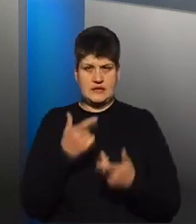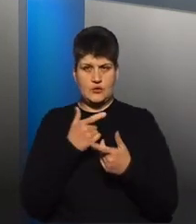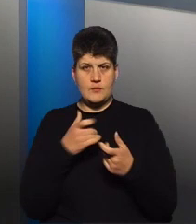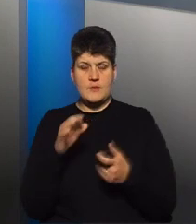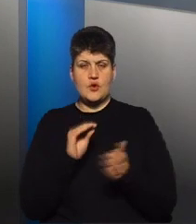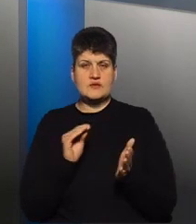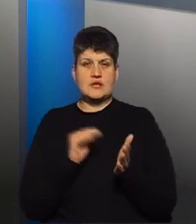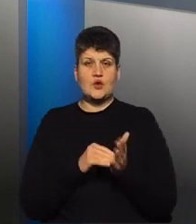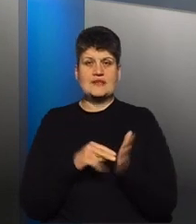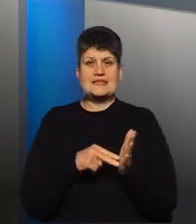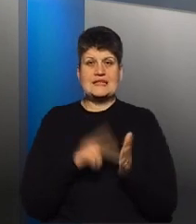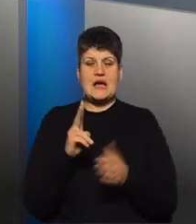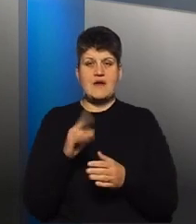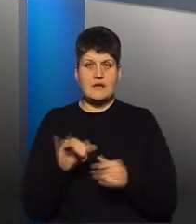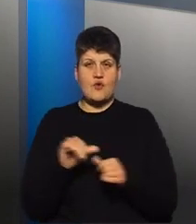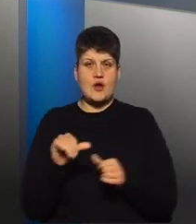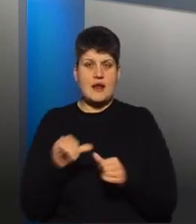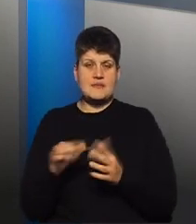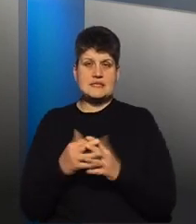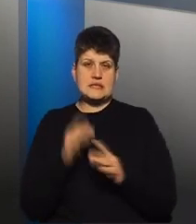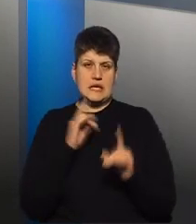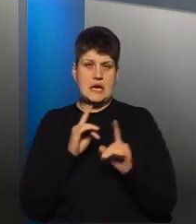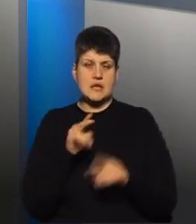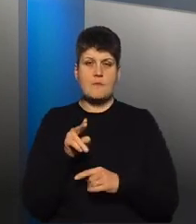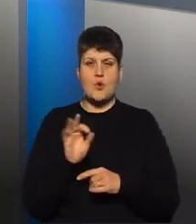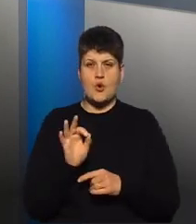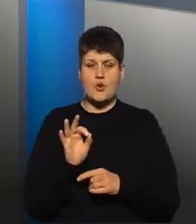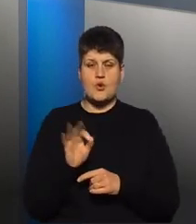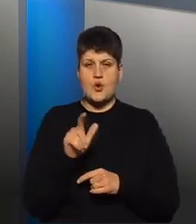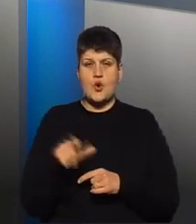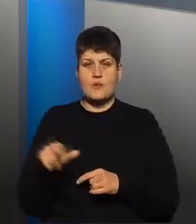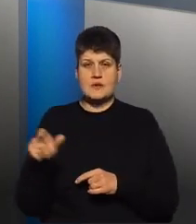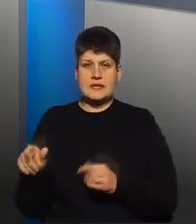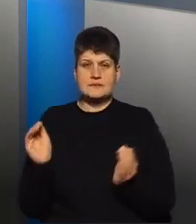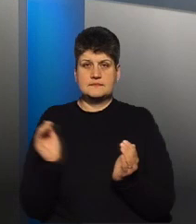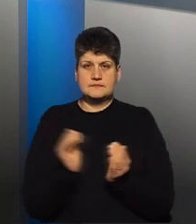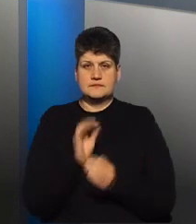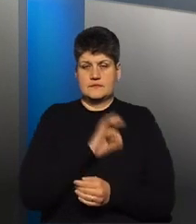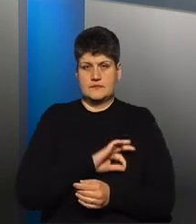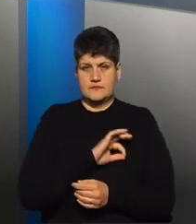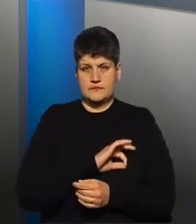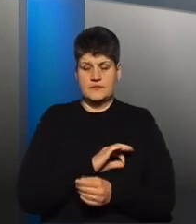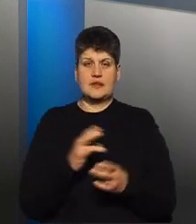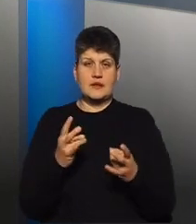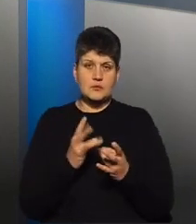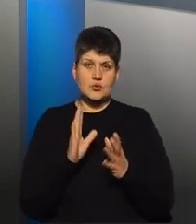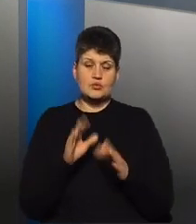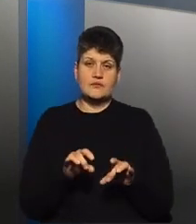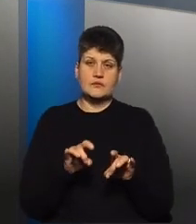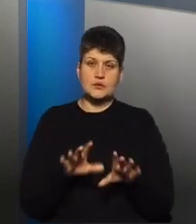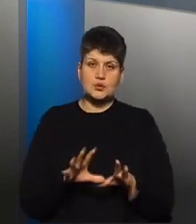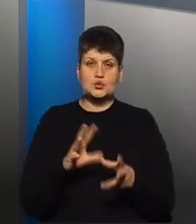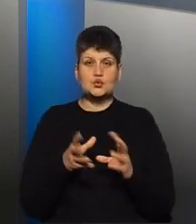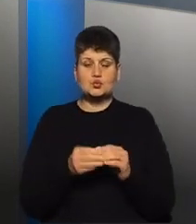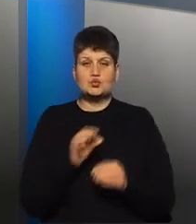ставки в окремій сільській раді по громадянах з низьким доходом. Тобто, необхідно буде визначати суму доходу і